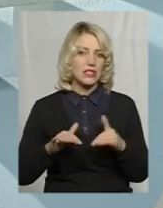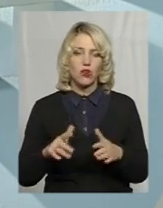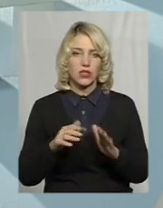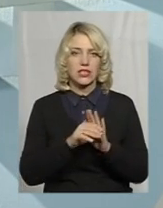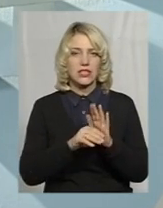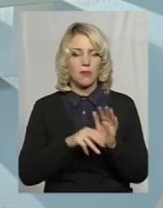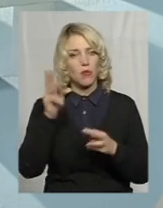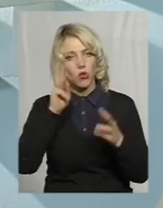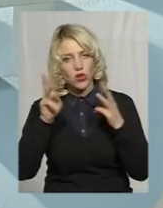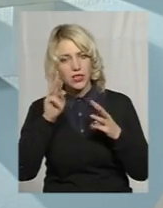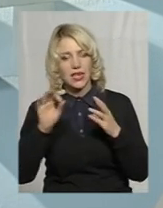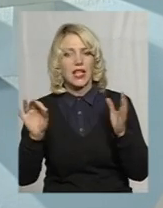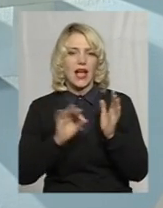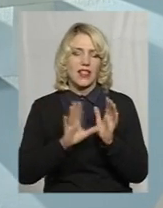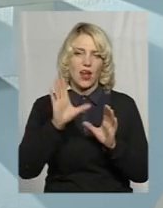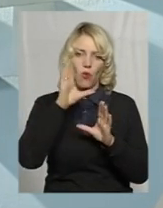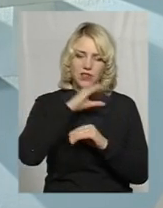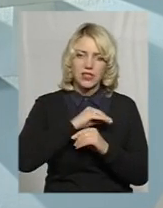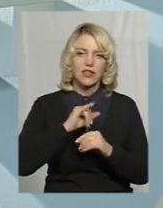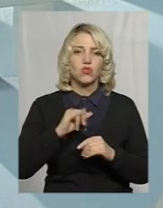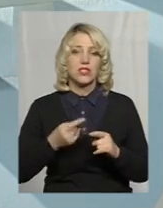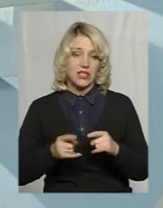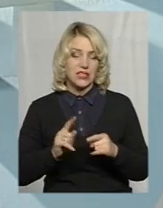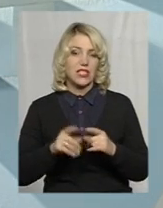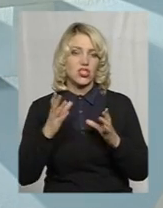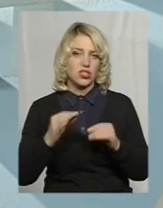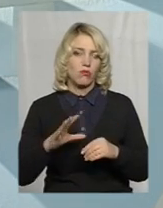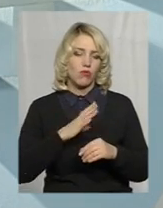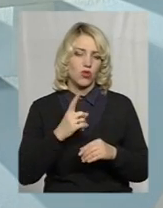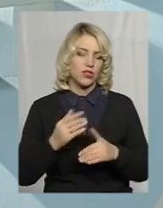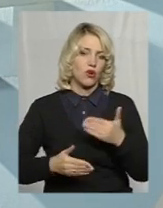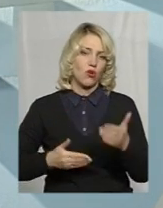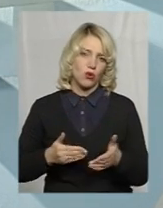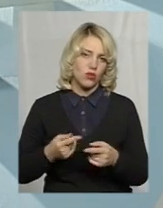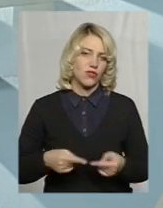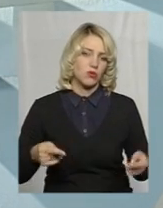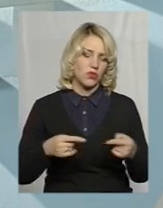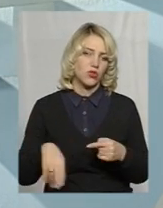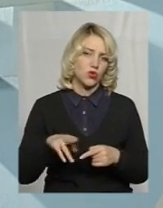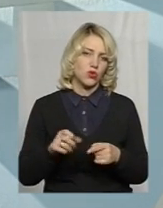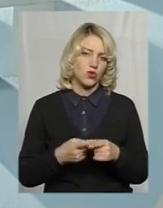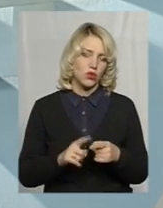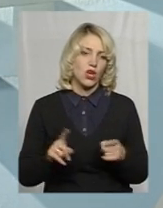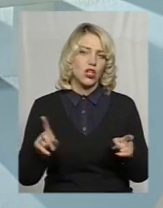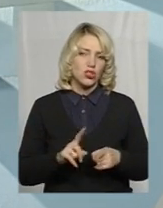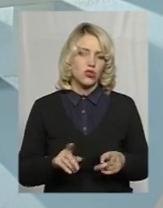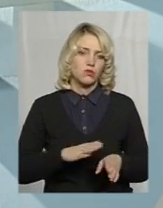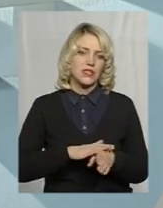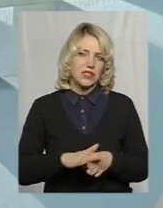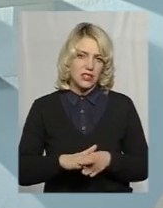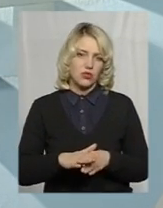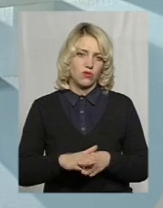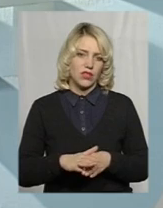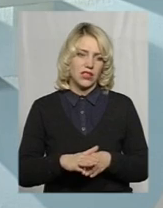термобудернізації, енергоефективності. І це ще був один крок відповідно до того, щоб здійснювати